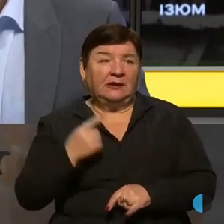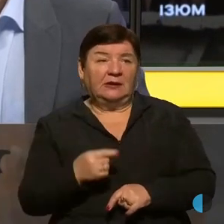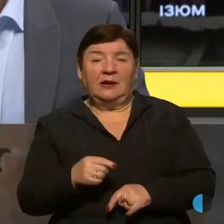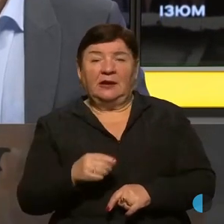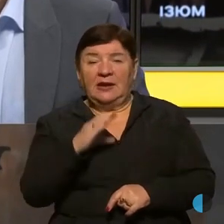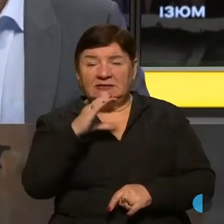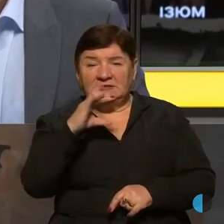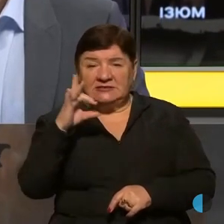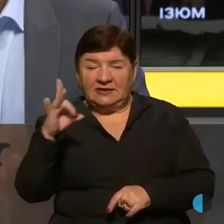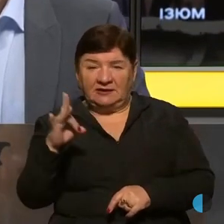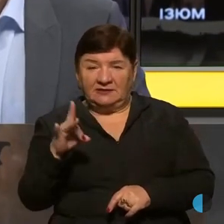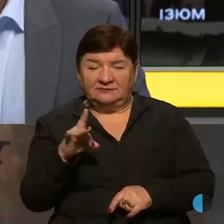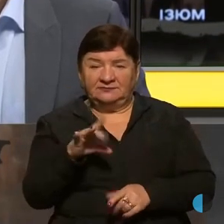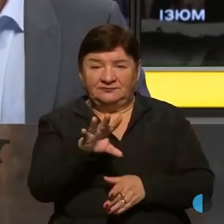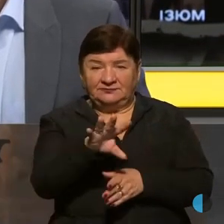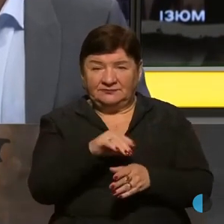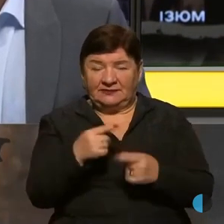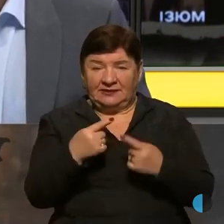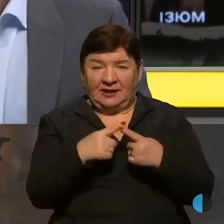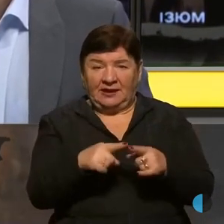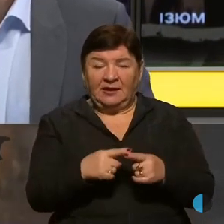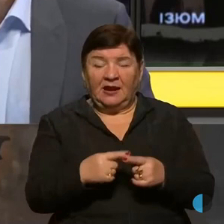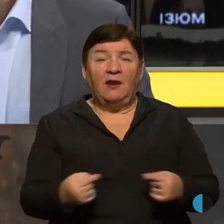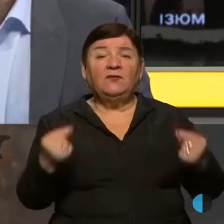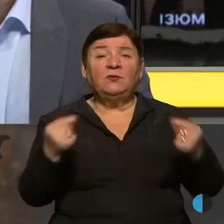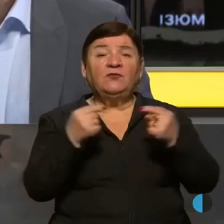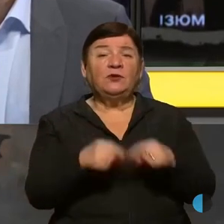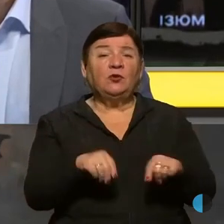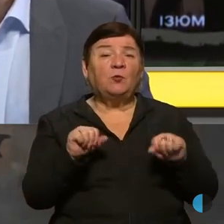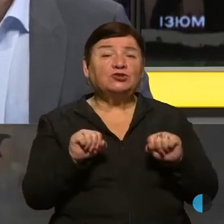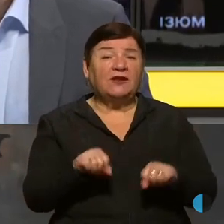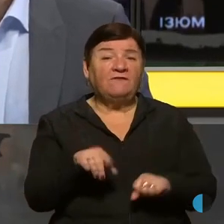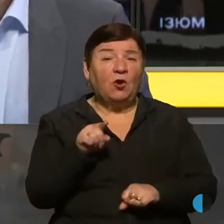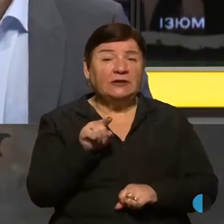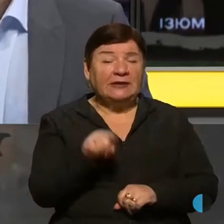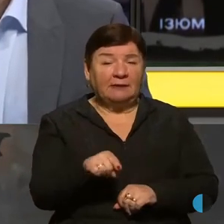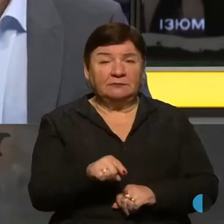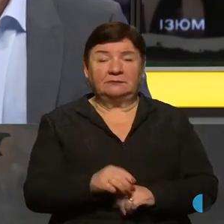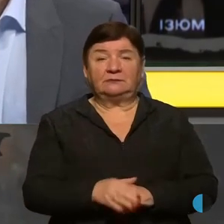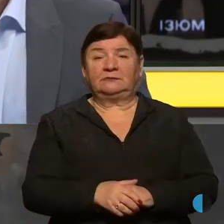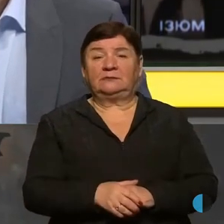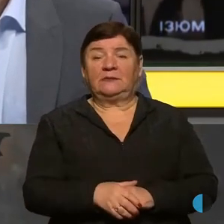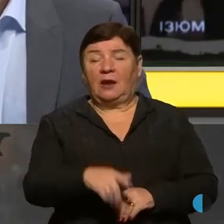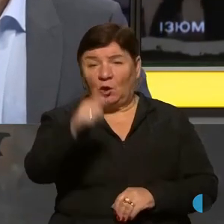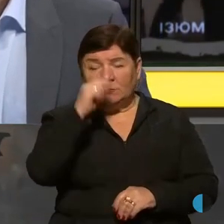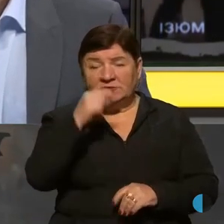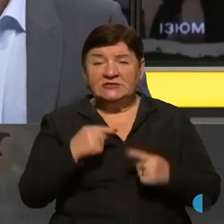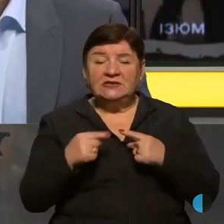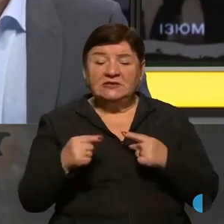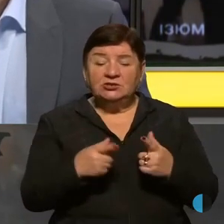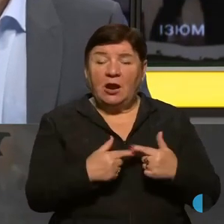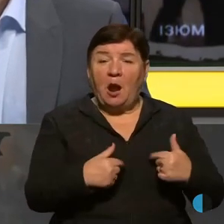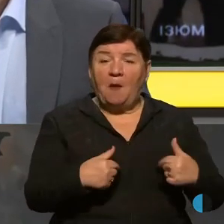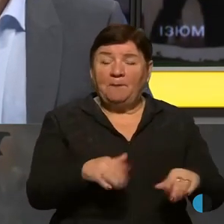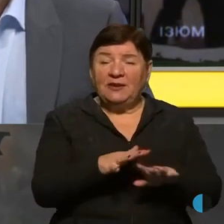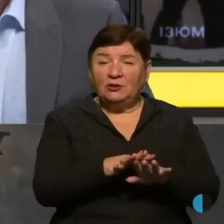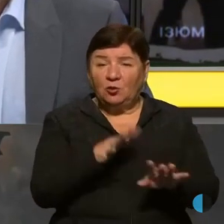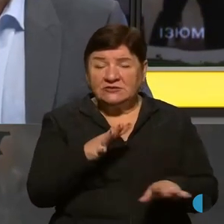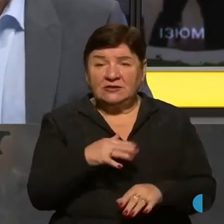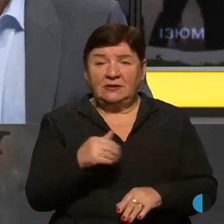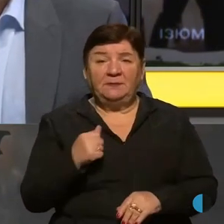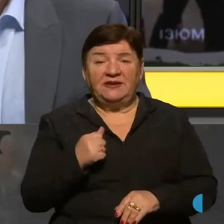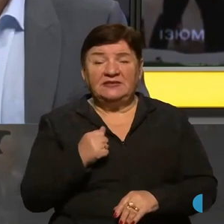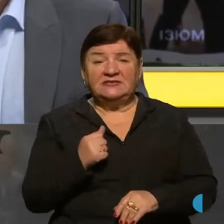радянської техніки. Відповідно, можливо, там хлопці з інших підозділів, бійці, можливо,